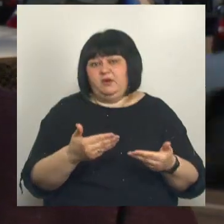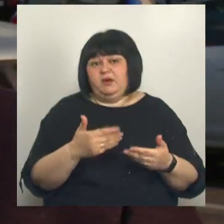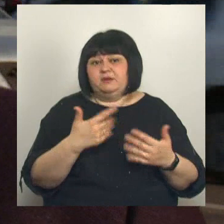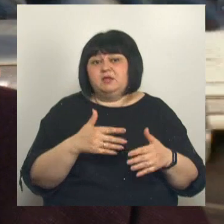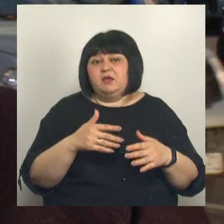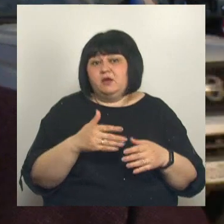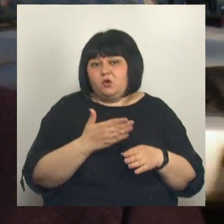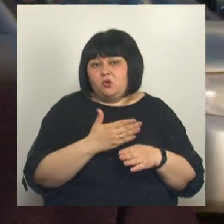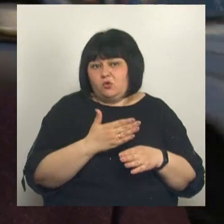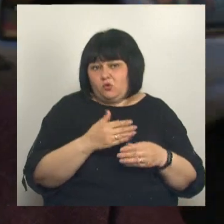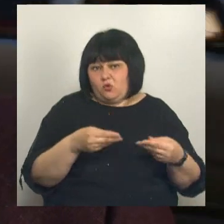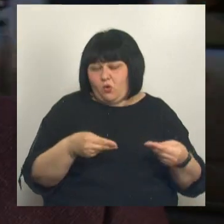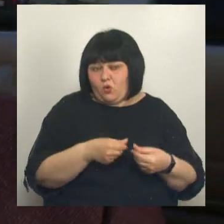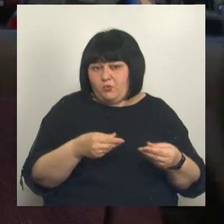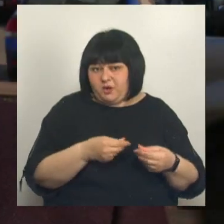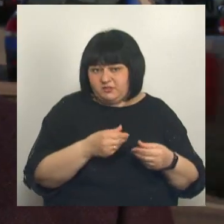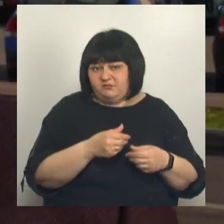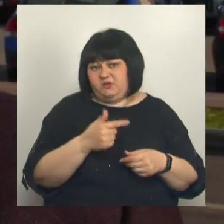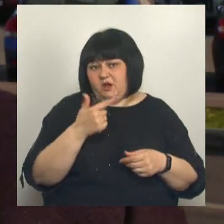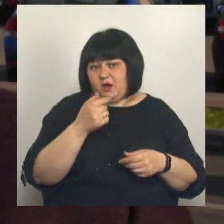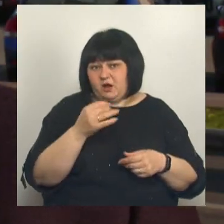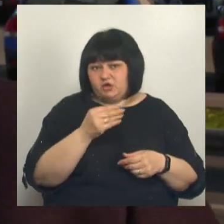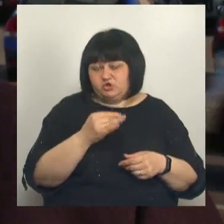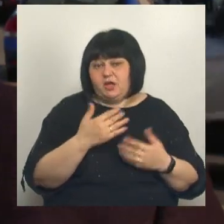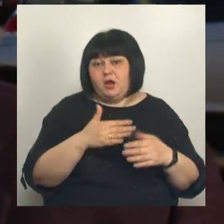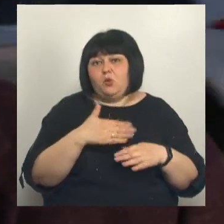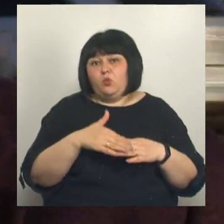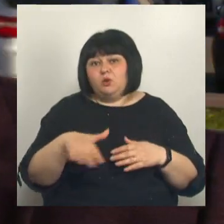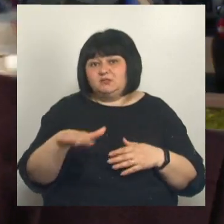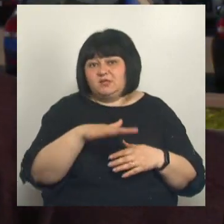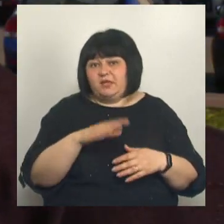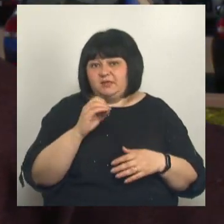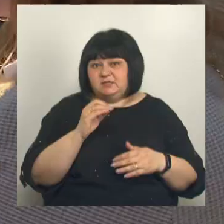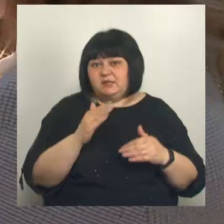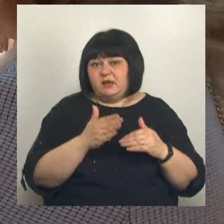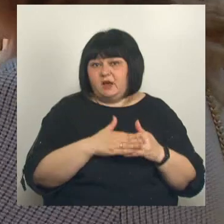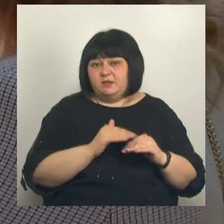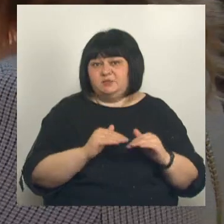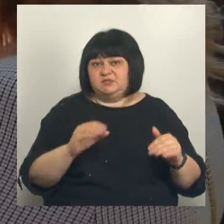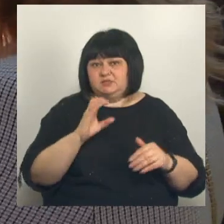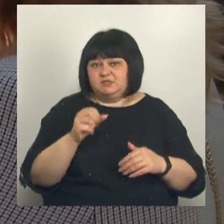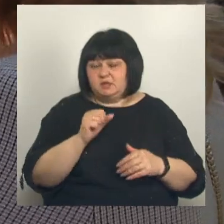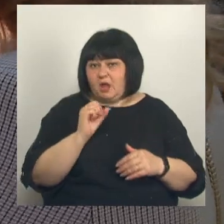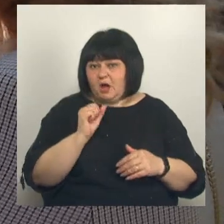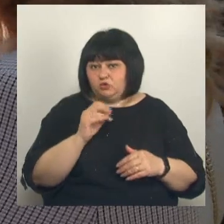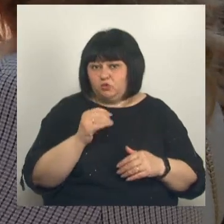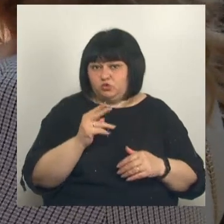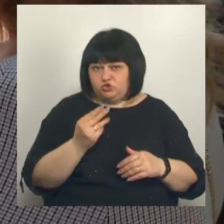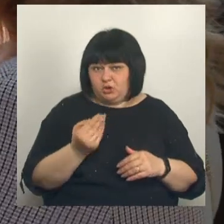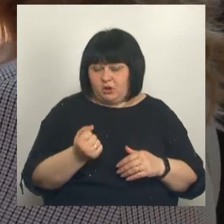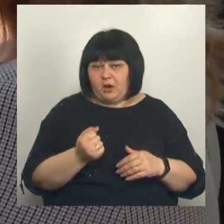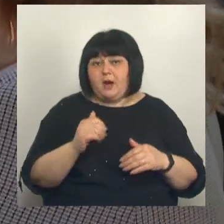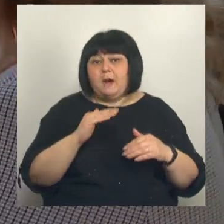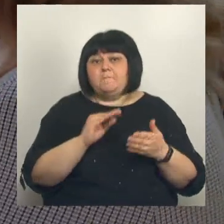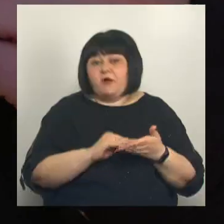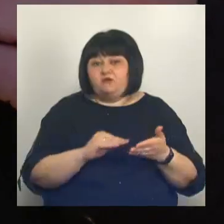кооперативов рядом с паркингом. И, соответственно, в районе улицы Есенина, вблизи детского сада Антошка. Повторная встреча с жителями микрорайона